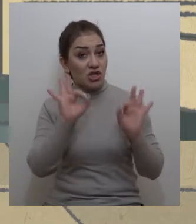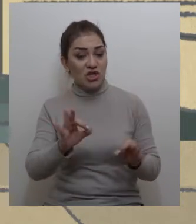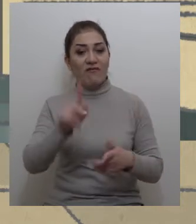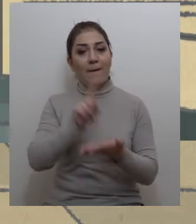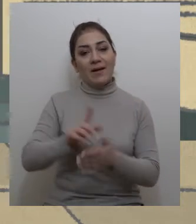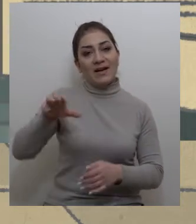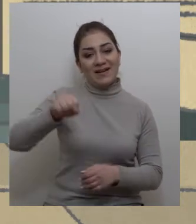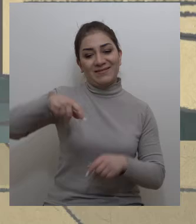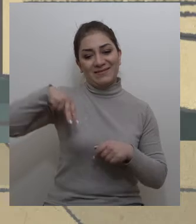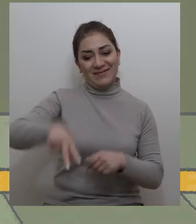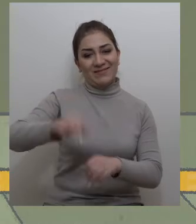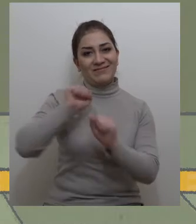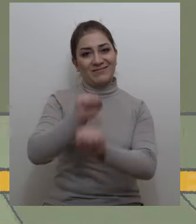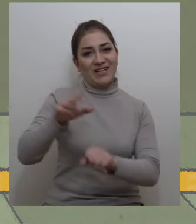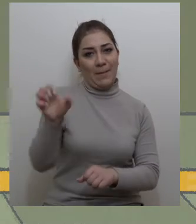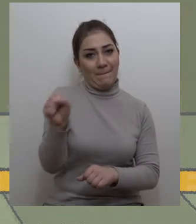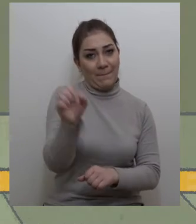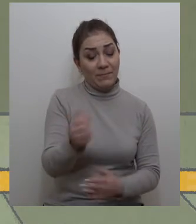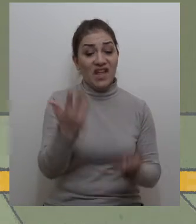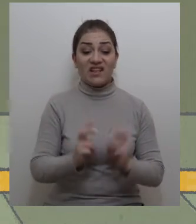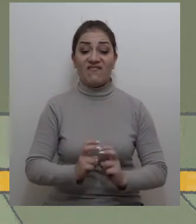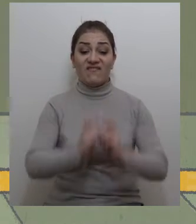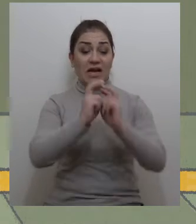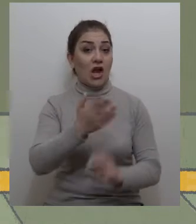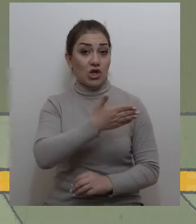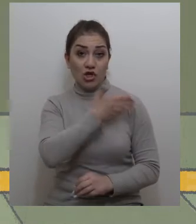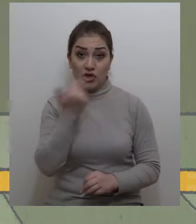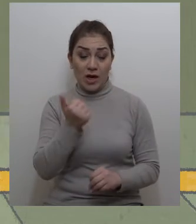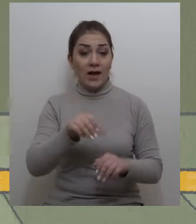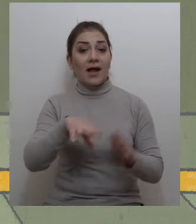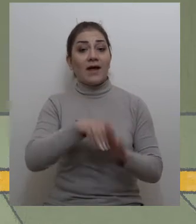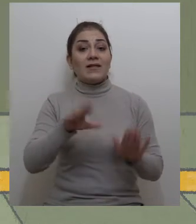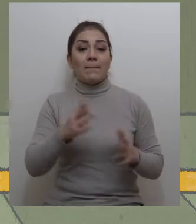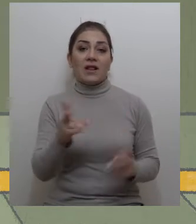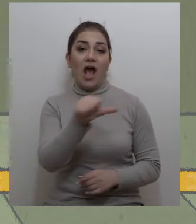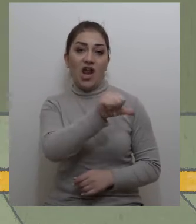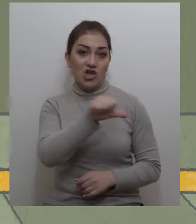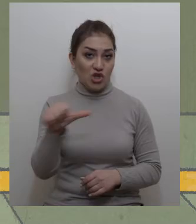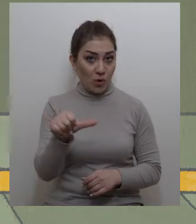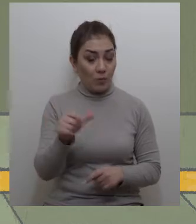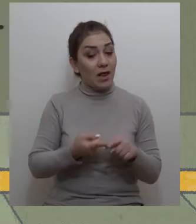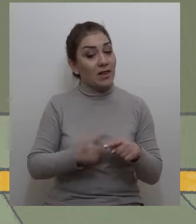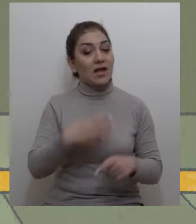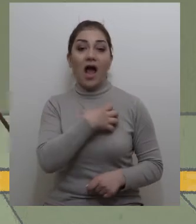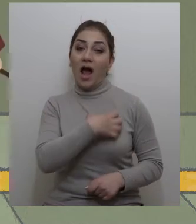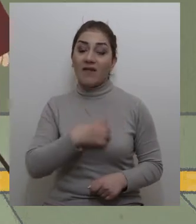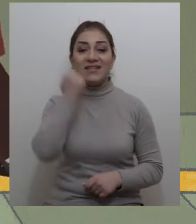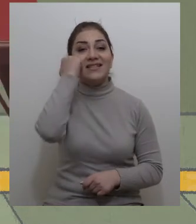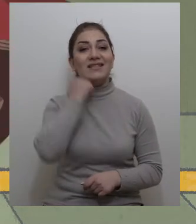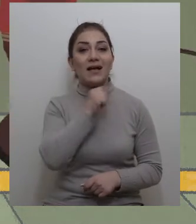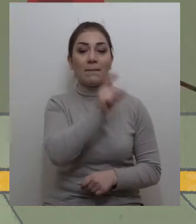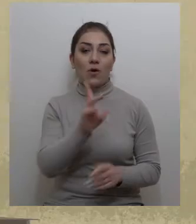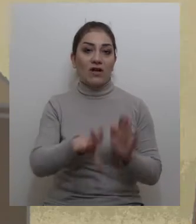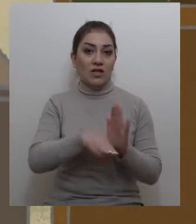բազրիքներով։ Եթե վերելակ չկա, կվյարկության վայրը պետք է լինի առաջին հարկում, դա կարևոր է նաև տարեց